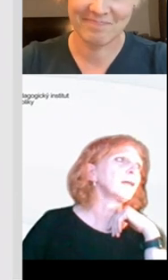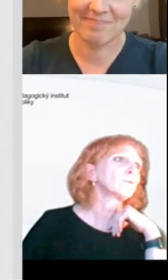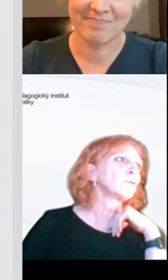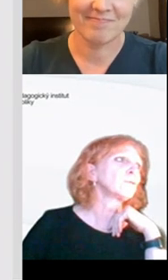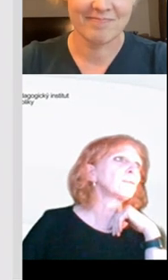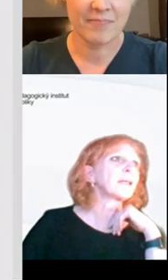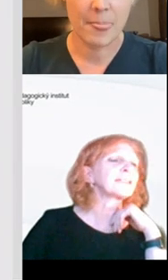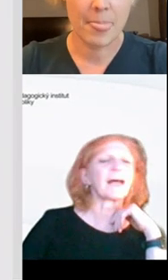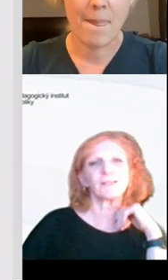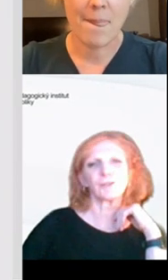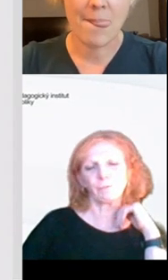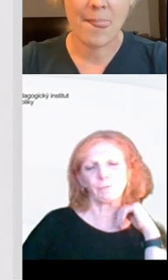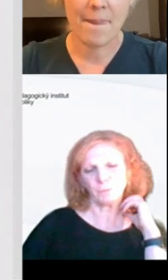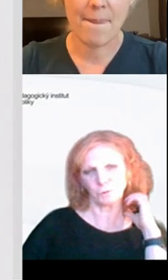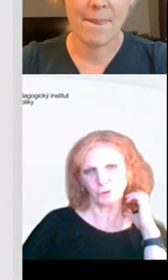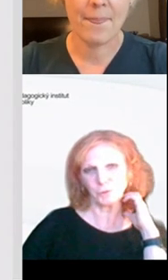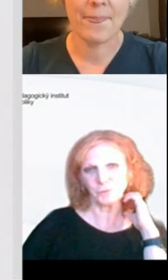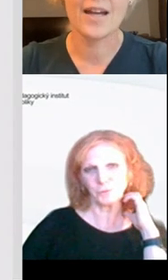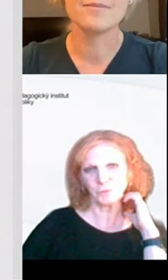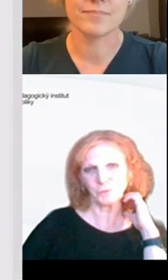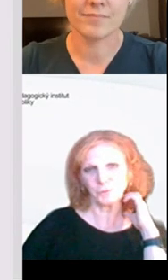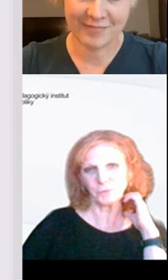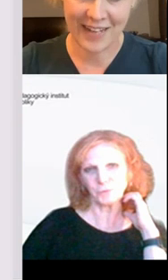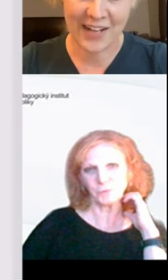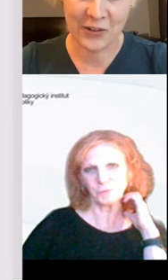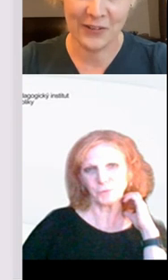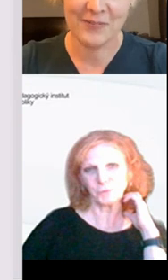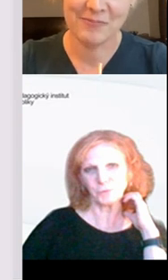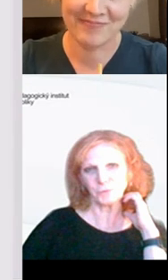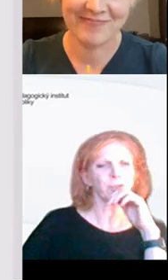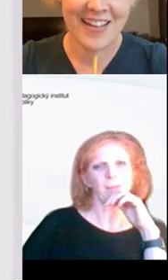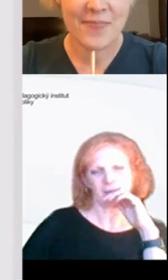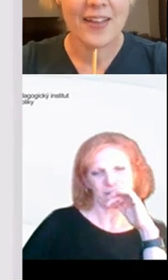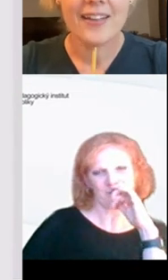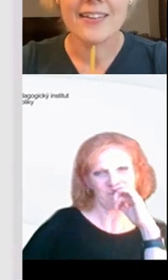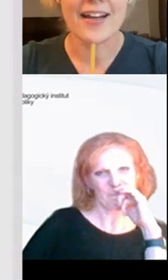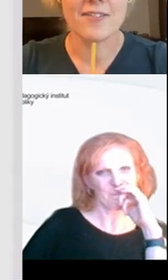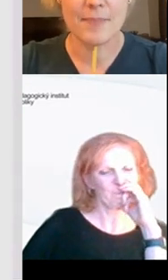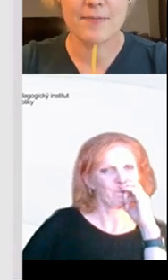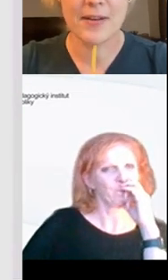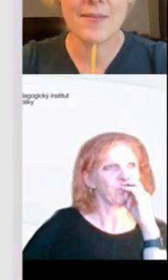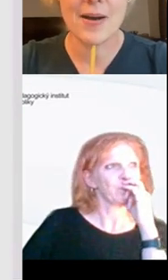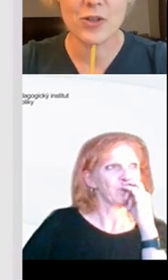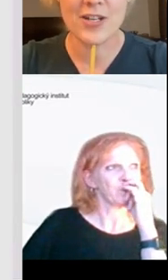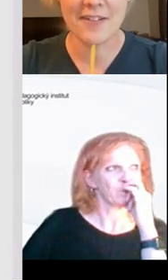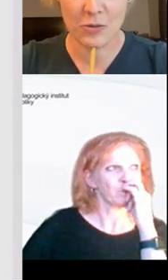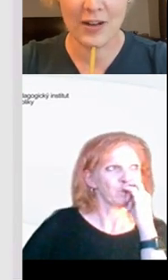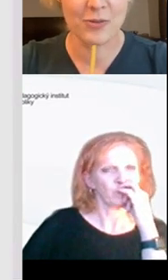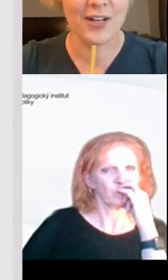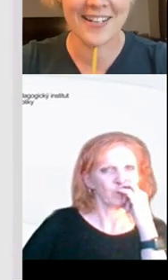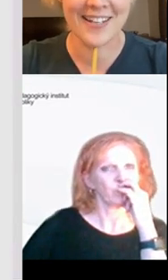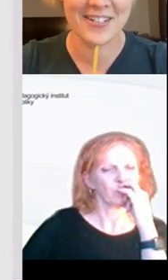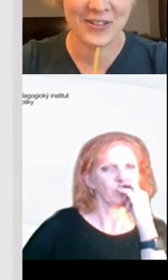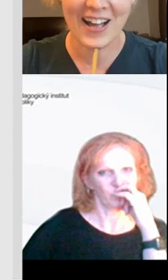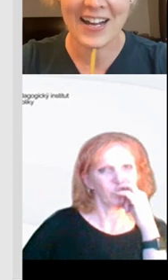dál. Tuším, že jsme ale stále ještě v prvním ročníku. A tady už slabikujeme a čteme. Tak, v prvním a možná